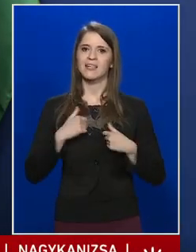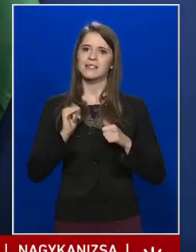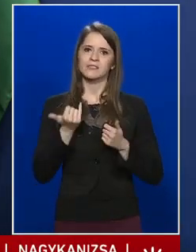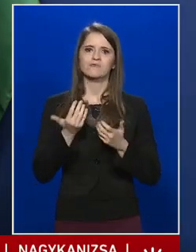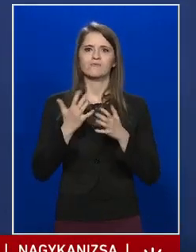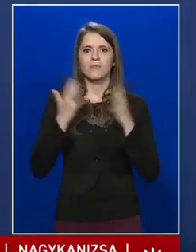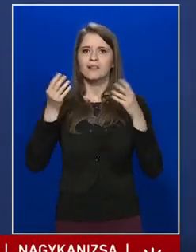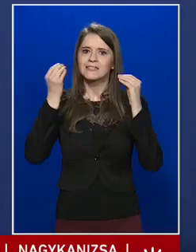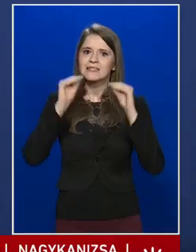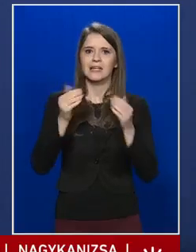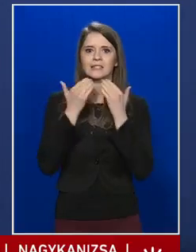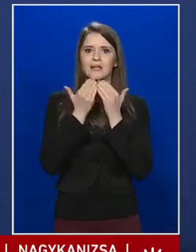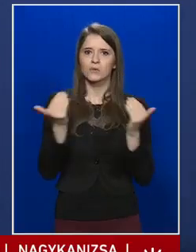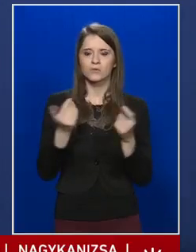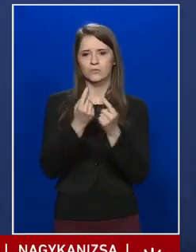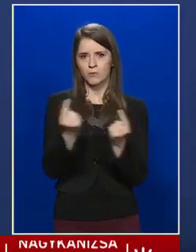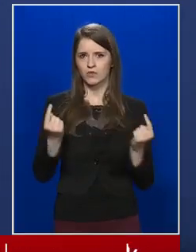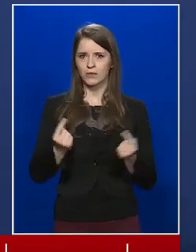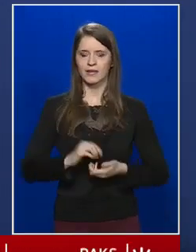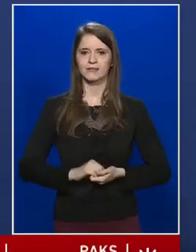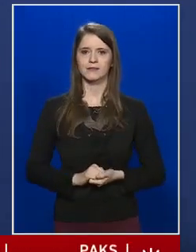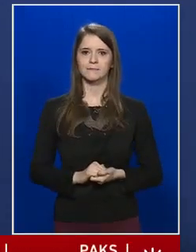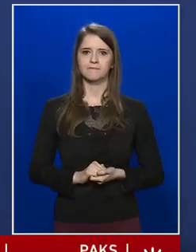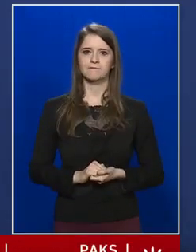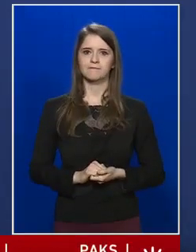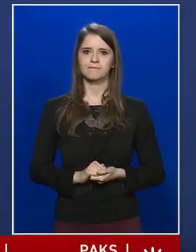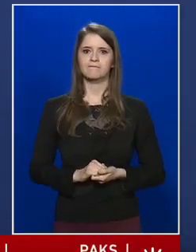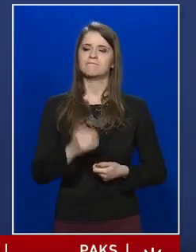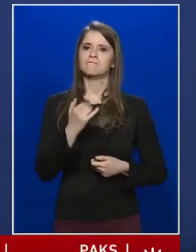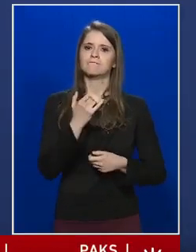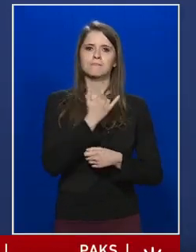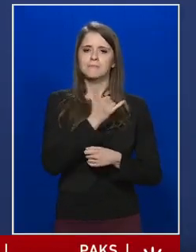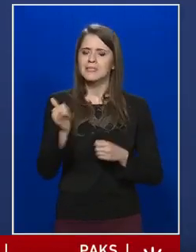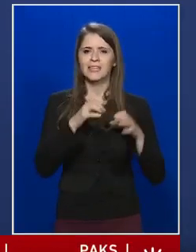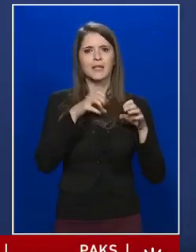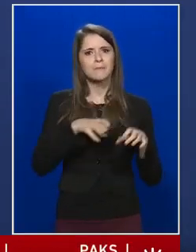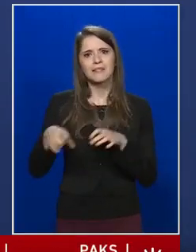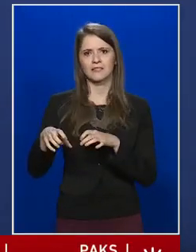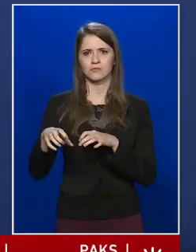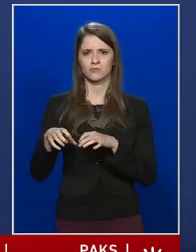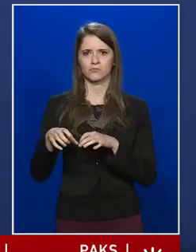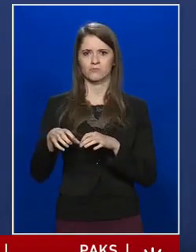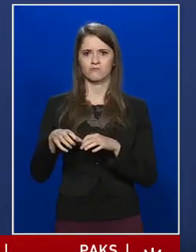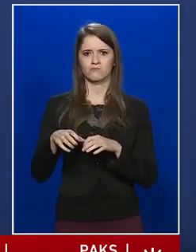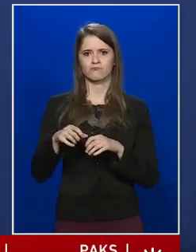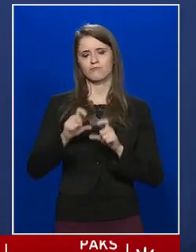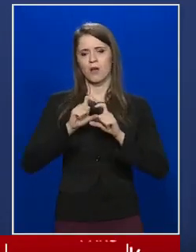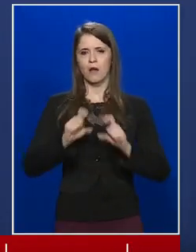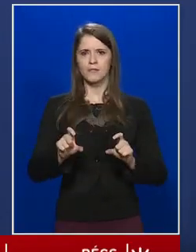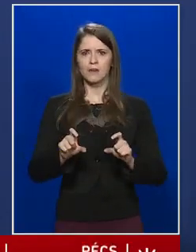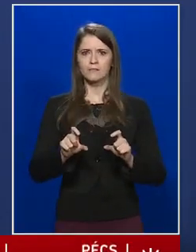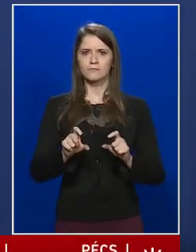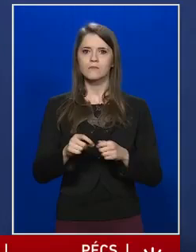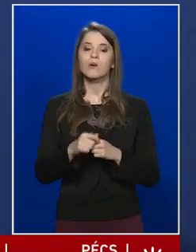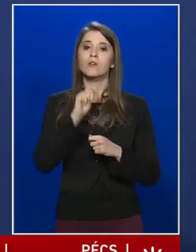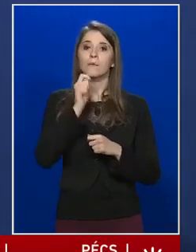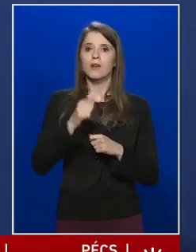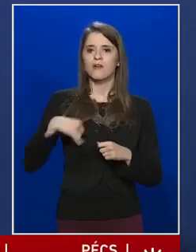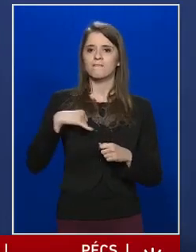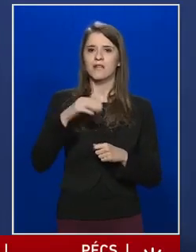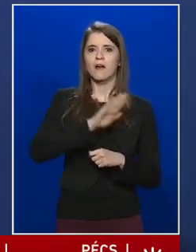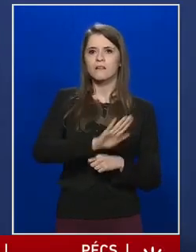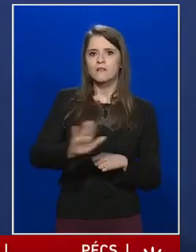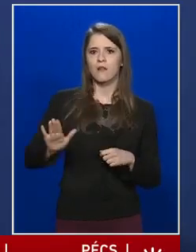tisztelettel köszöntöm Önöket. Mindent megteszünk annak érdekében, hogy a magyar fiataloknak